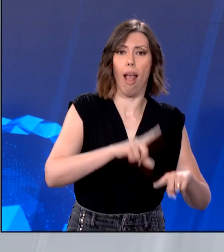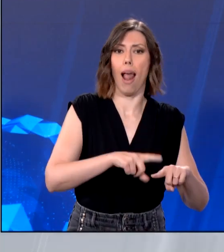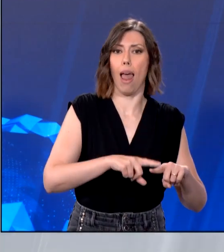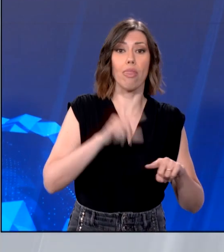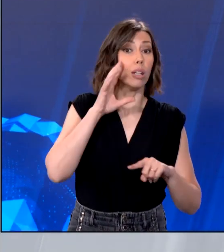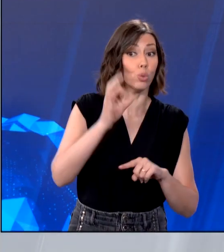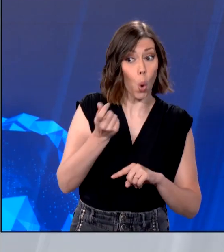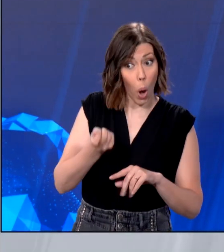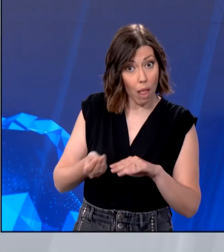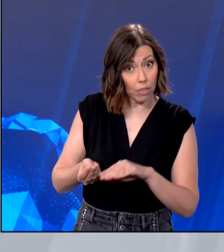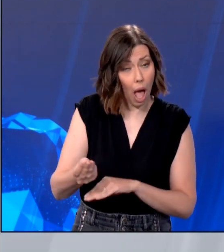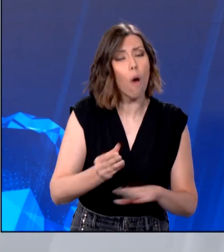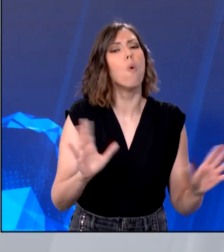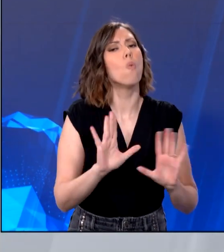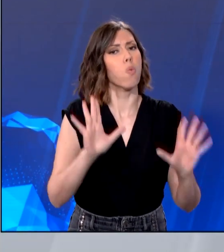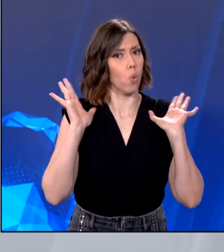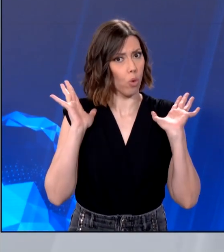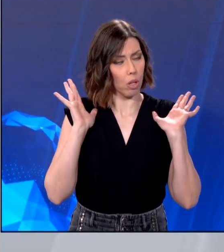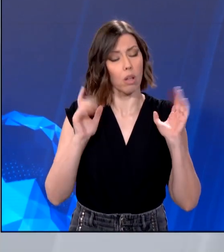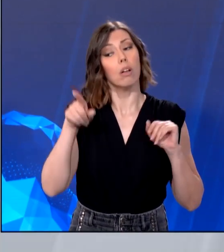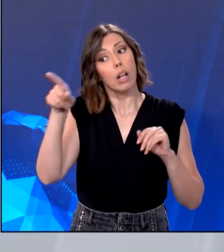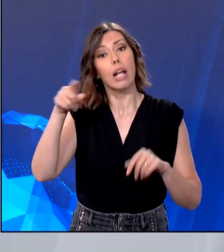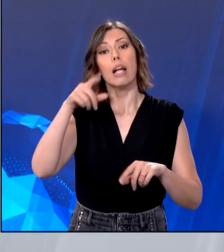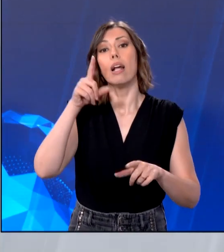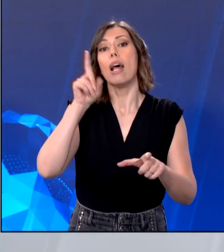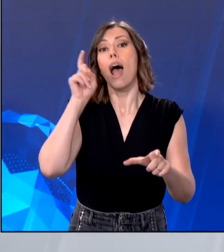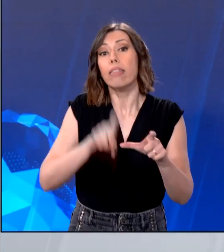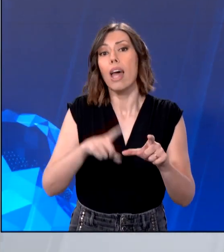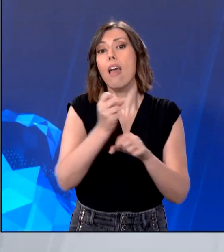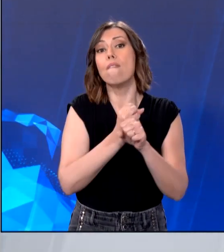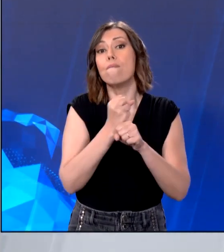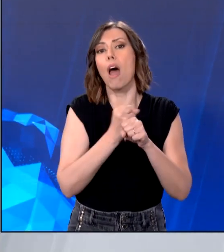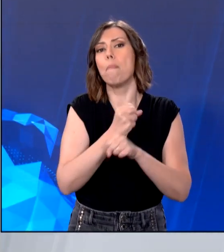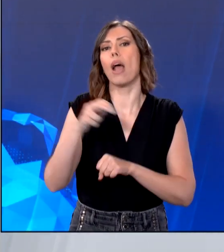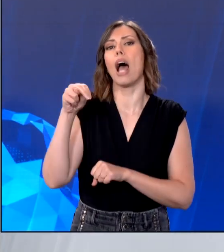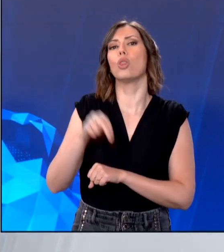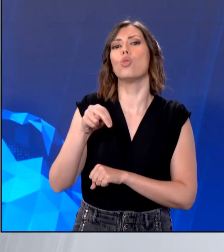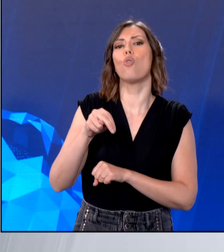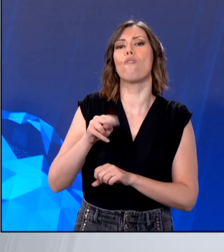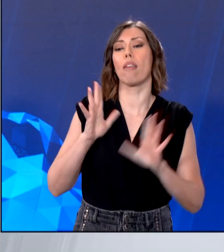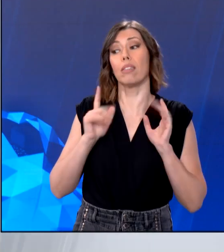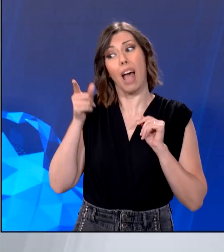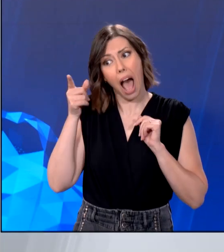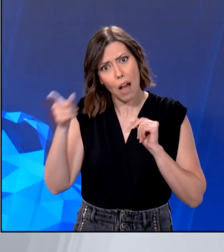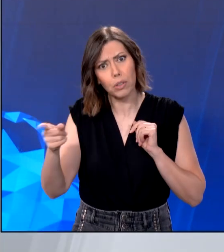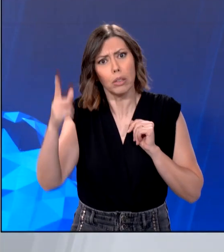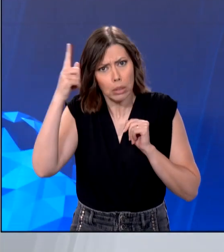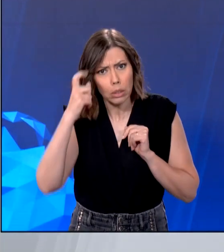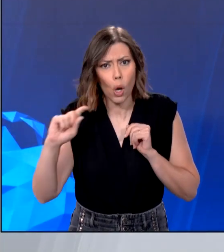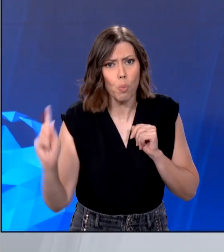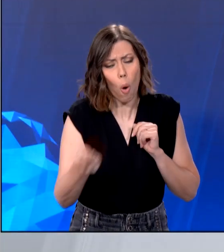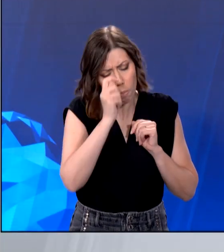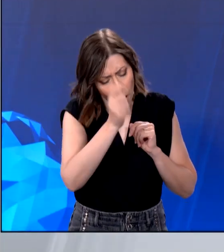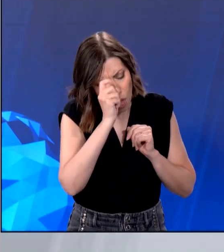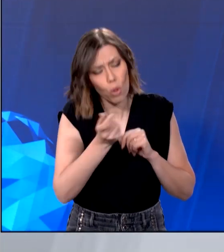για να πάρετε αμοιβή. Αυτό λέει το ανάπτωτο ειδικό δικαστήριο, έτσι, δεν κομίζω ο γλαύχας της Αθήνας αυτή τη στιγμή. Η